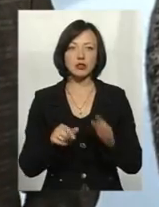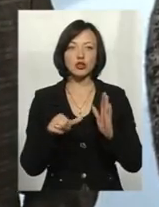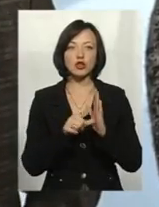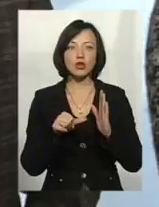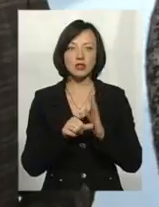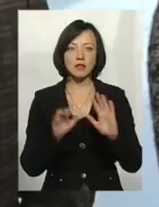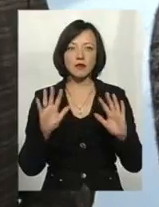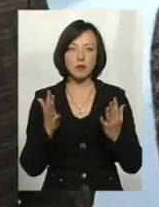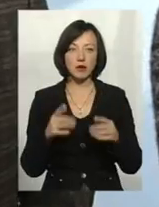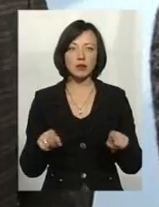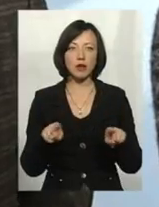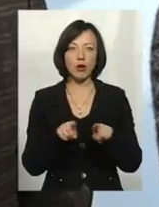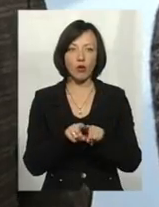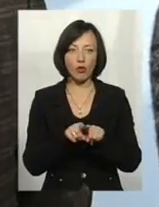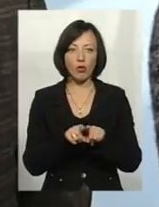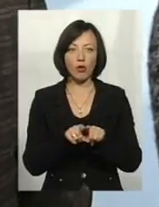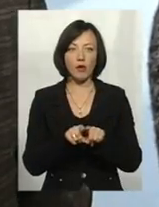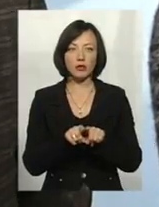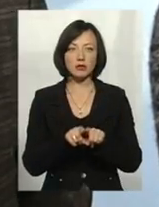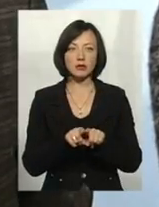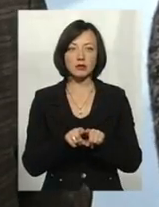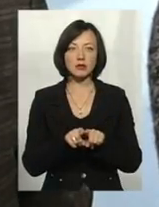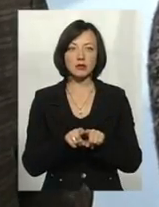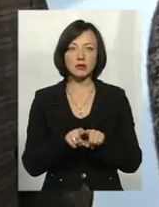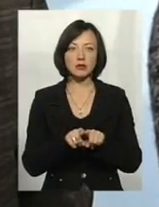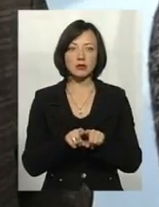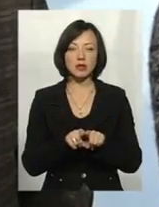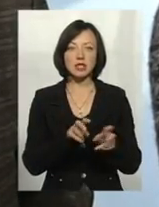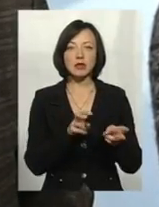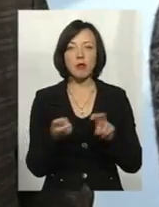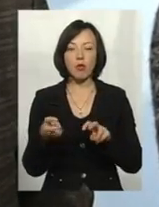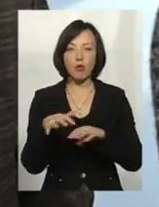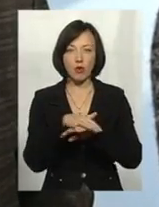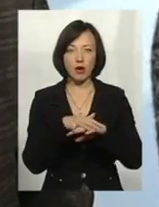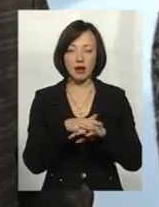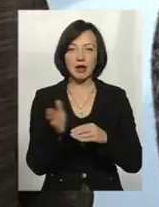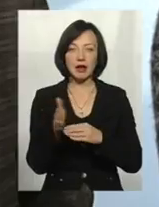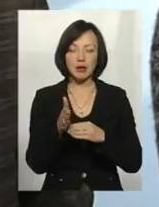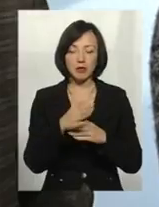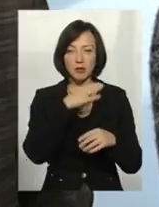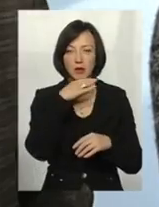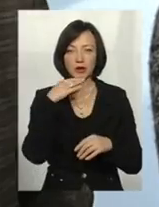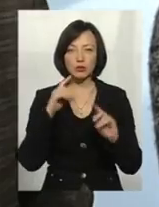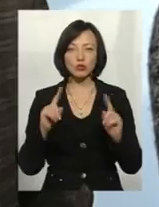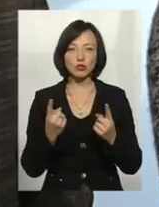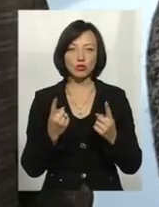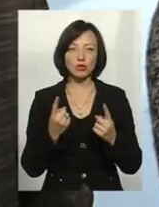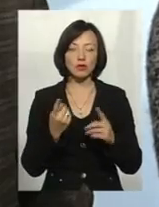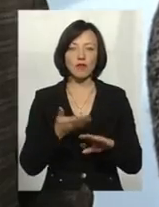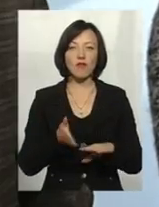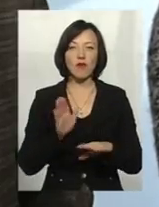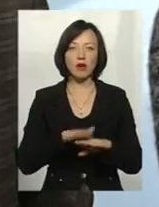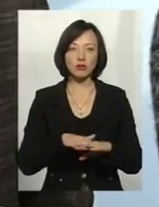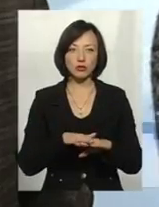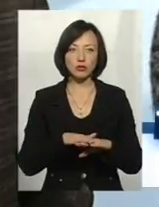шостий явища, як замор риби. Дуже важко